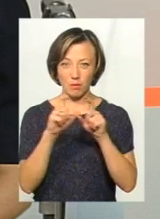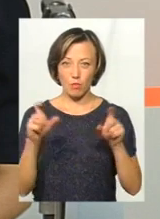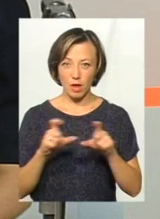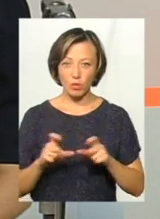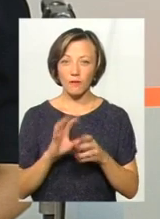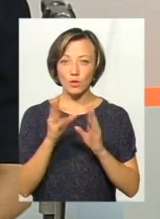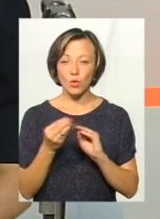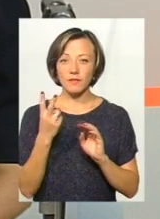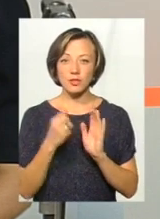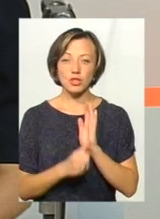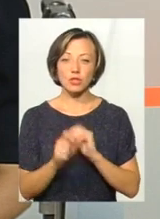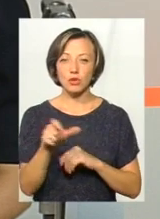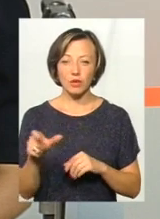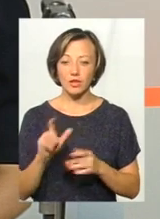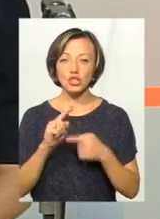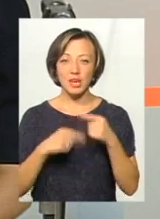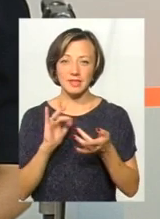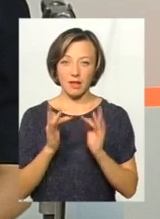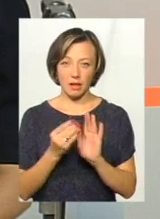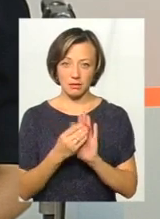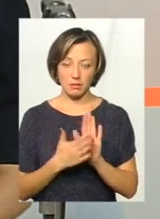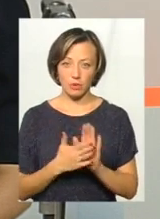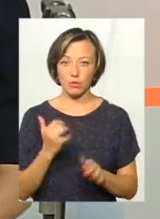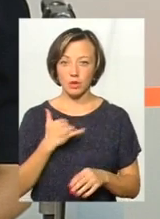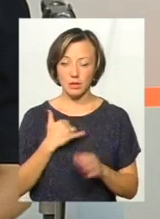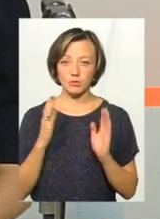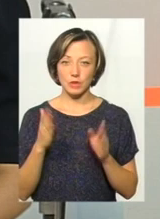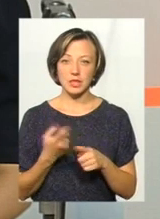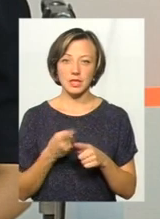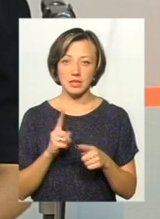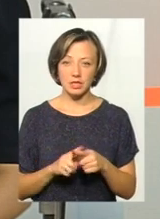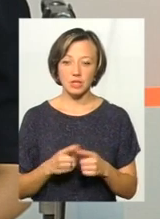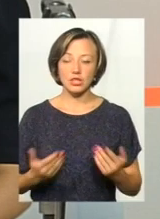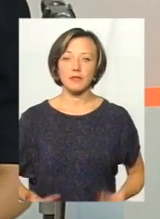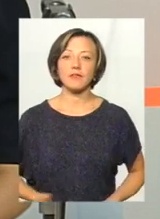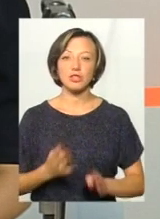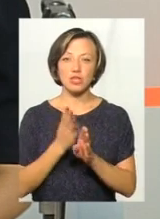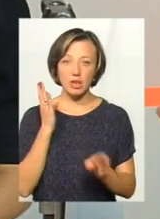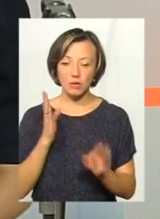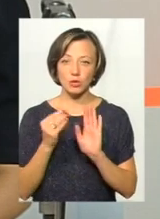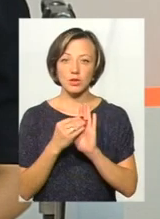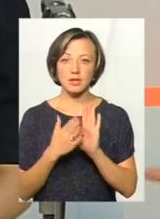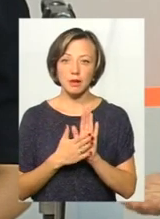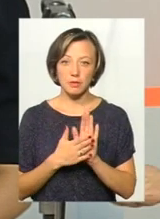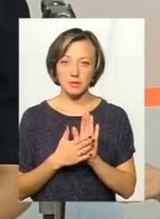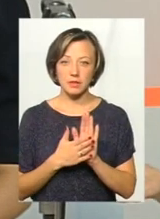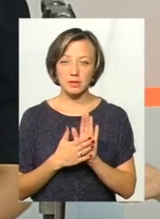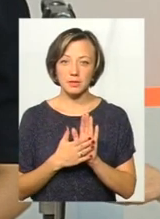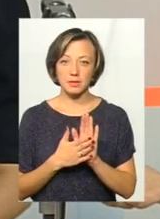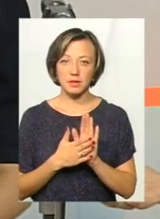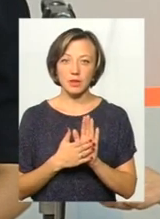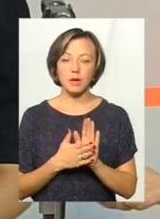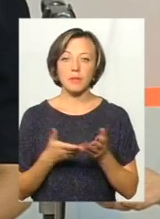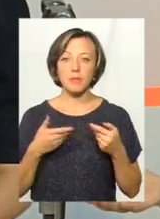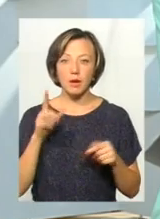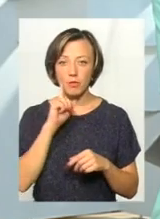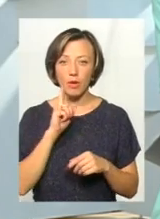Тому, поки люди ще так інтенсивно не записуються, нас будуть ті живі черги, будуть записи, тому що